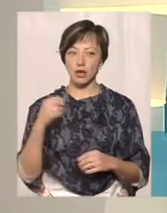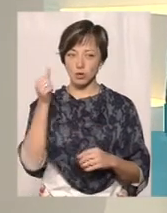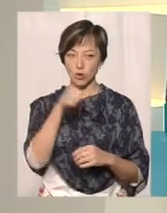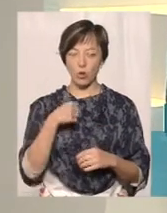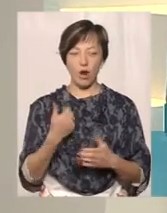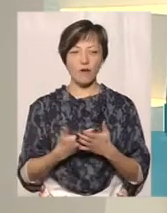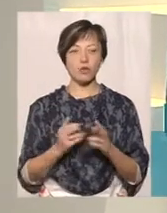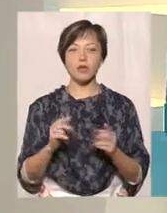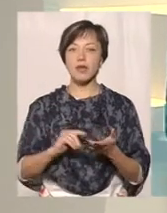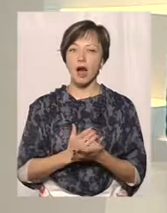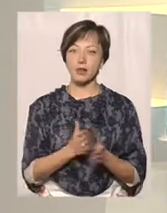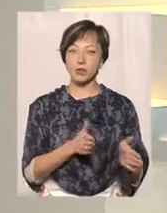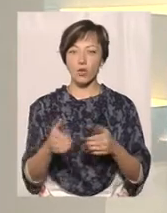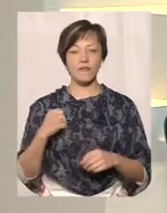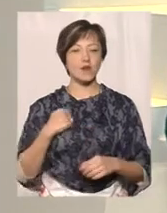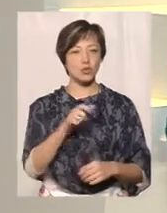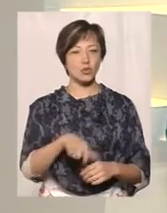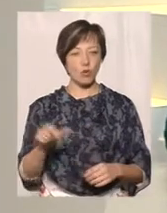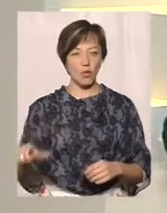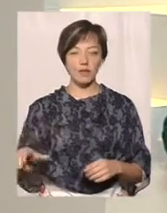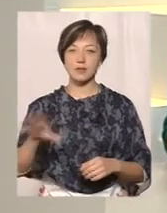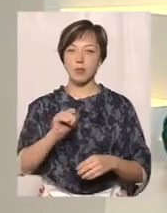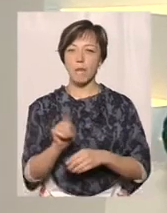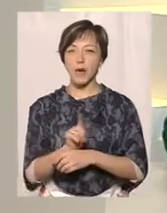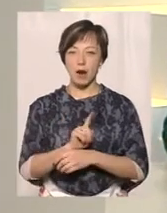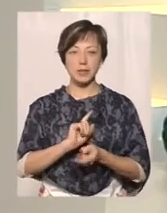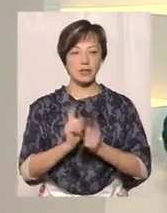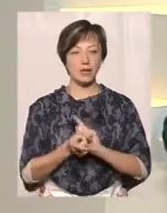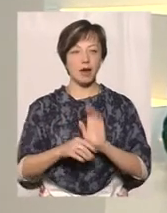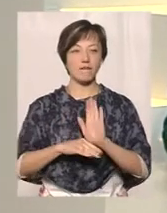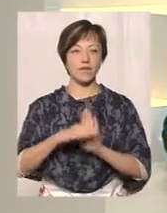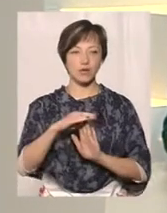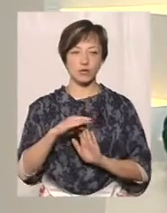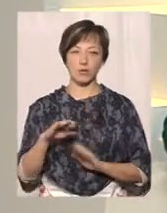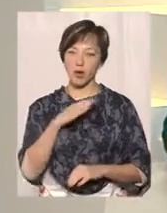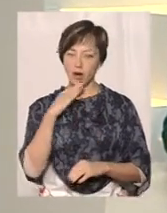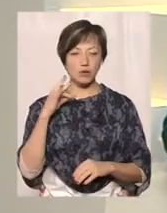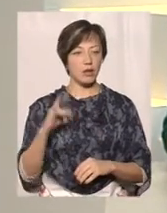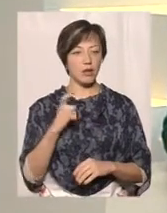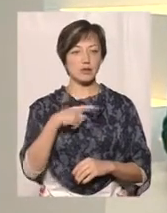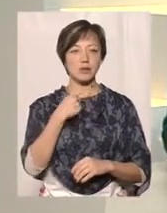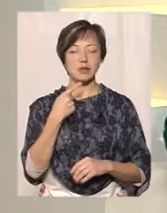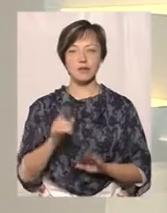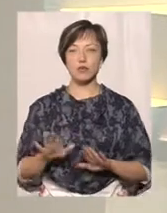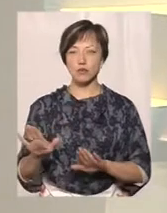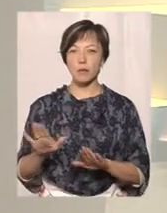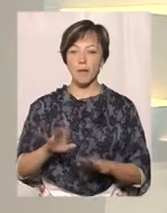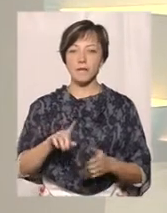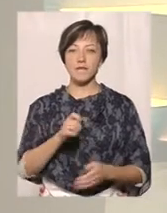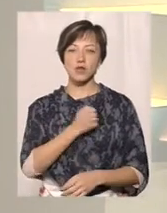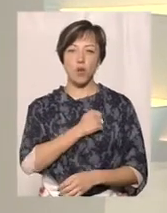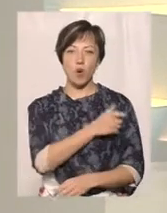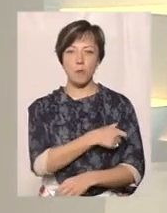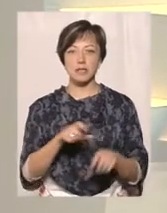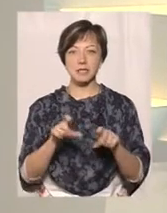А от якість підготовки військових за всіма параметрами стала вищою у рази, запевнив заступник військового комісара